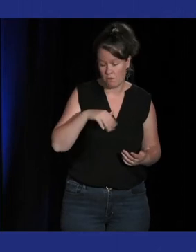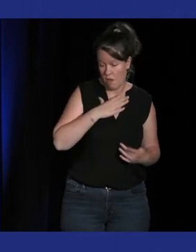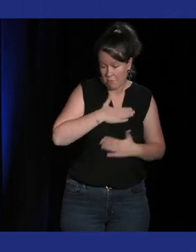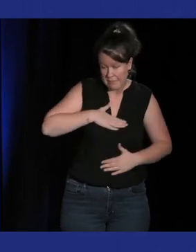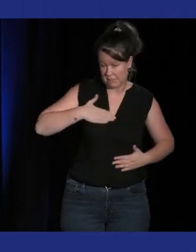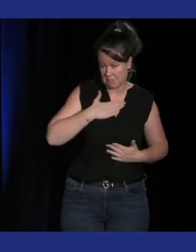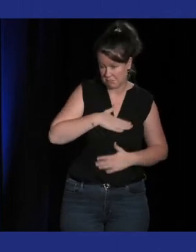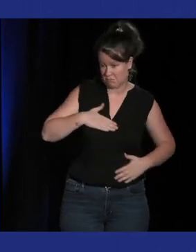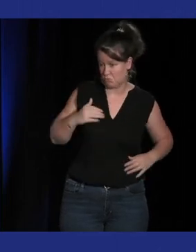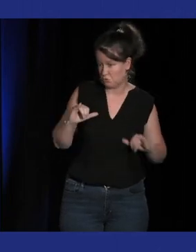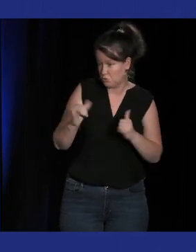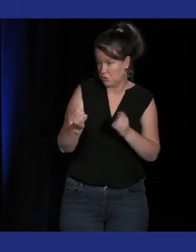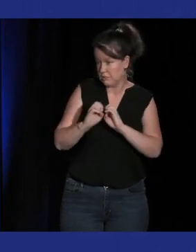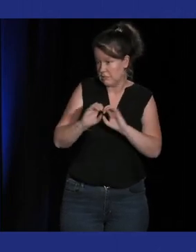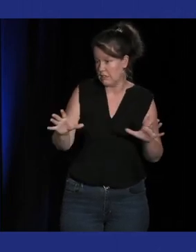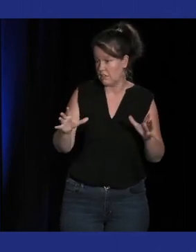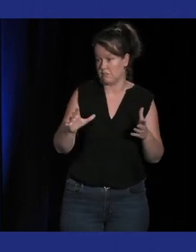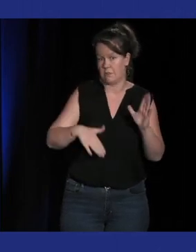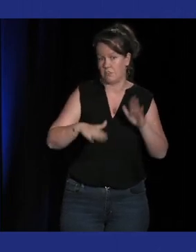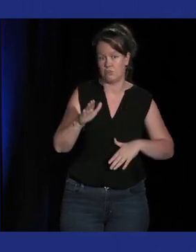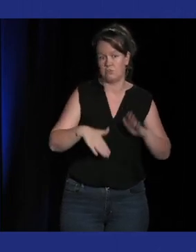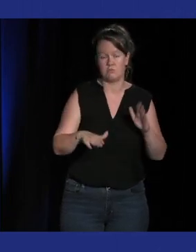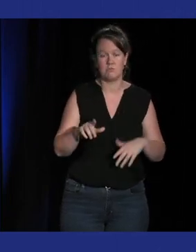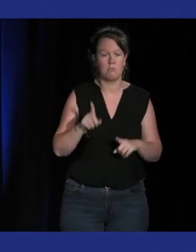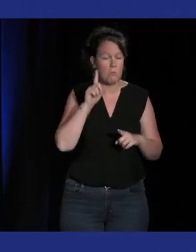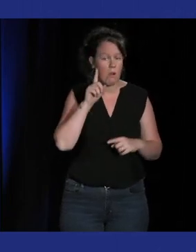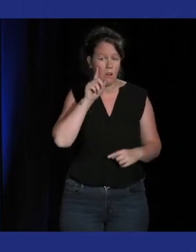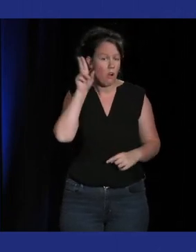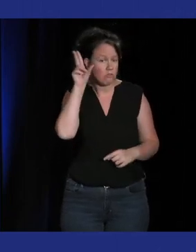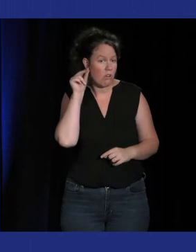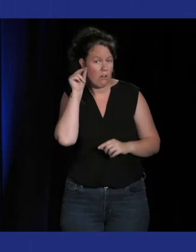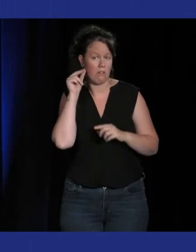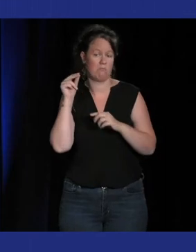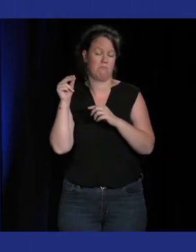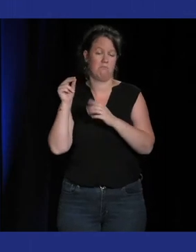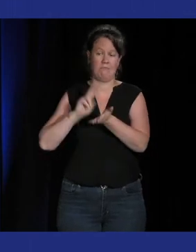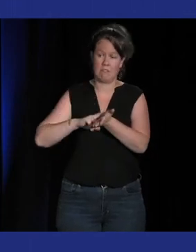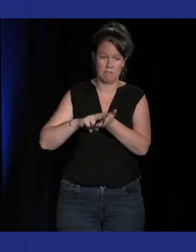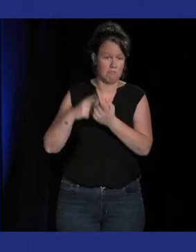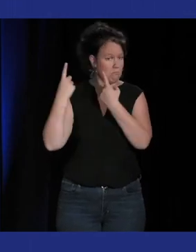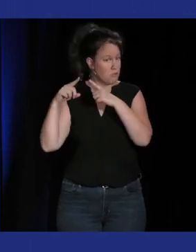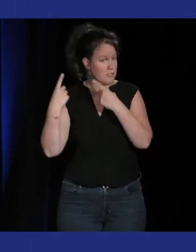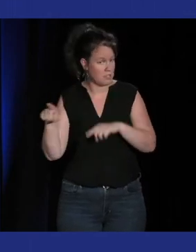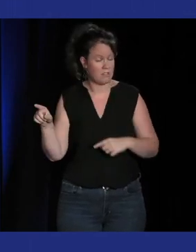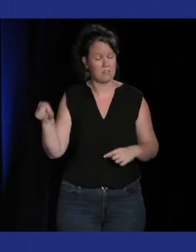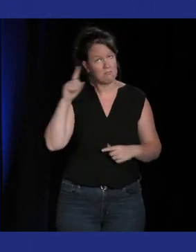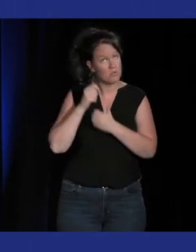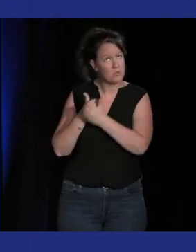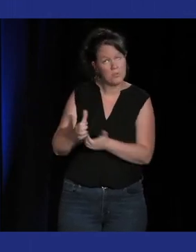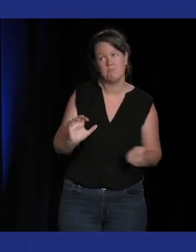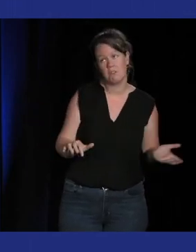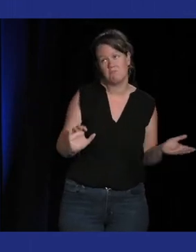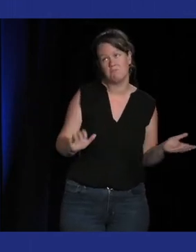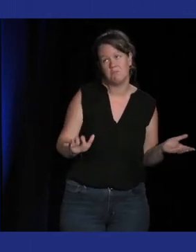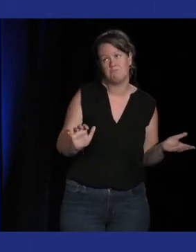un rythme de reproduire une séquence quelque chose parce que ou même Guitar Hero il avait un peu aussi cette dimension de jouer à le